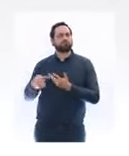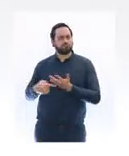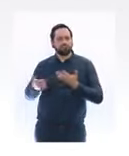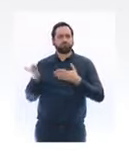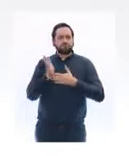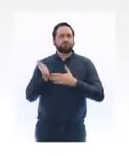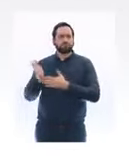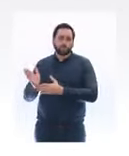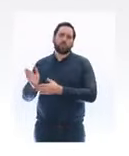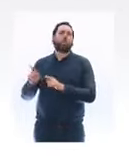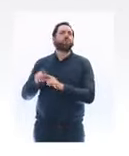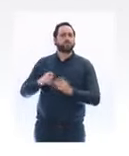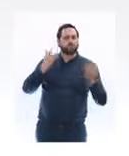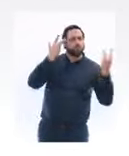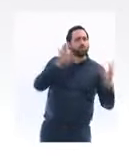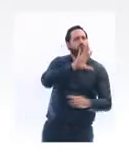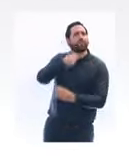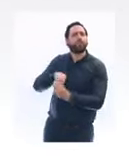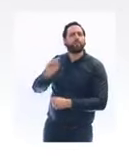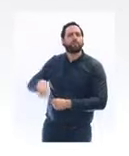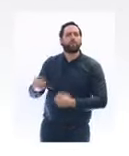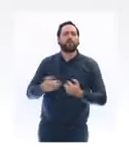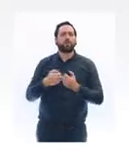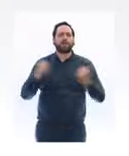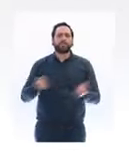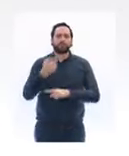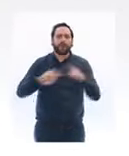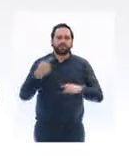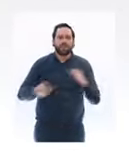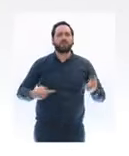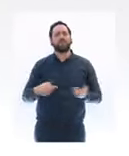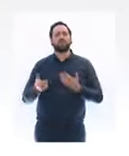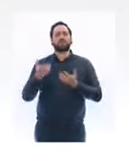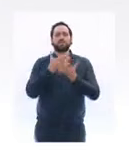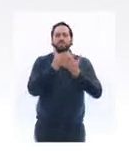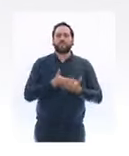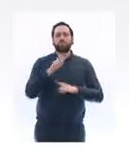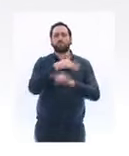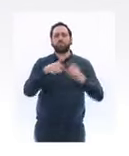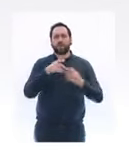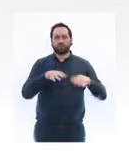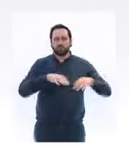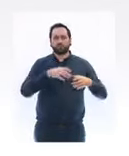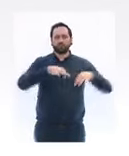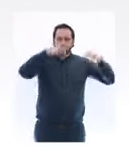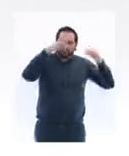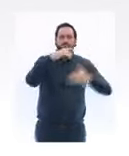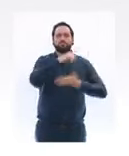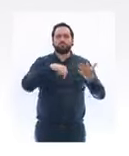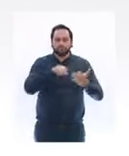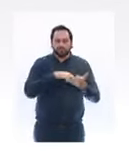massivement. On pense à l'activité partielle, aux exonérations de charges, aux fonds de solidarité notamment, à l'aide aux loyers.